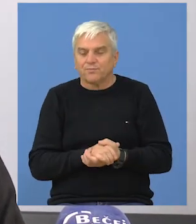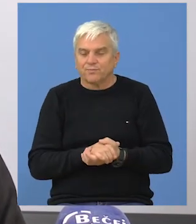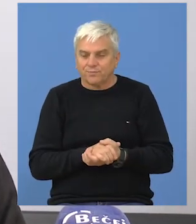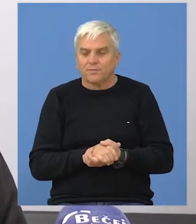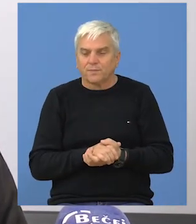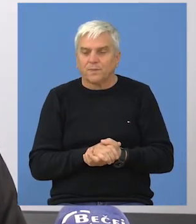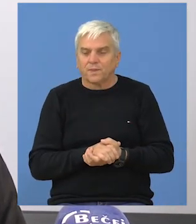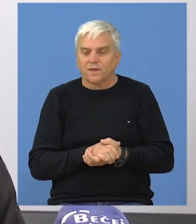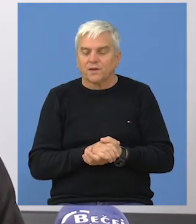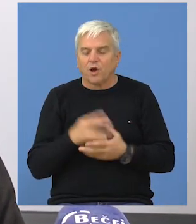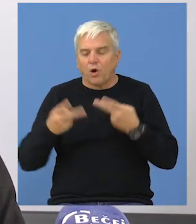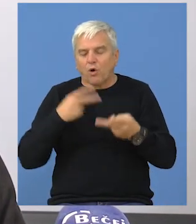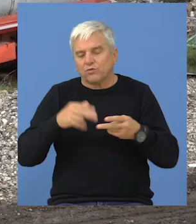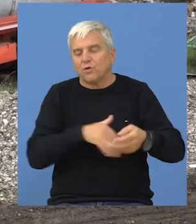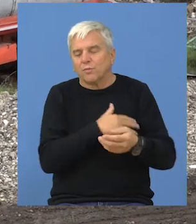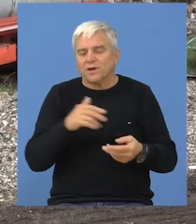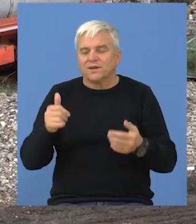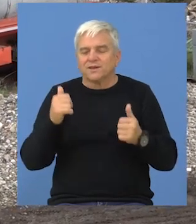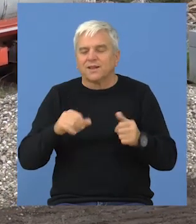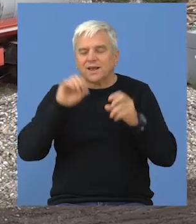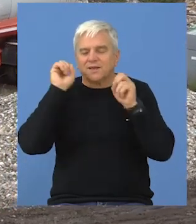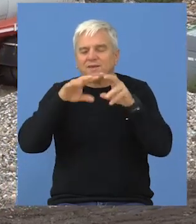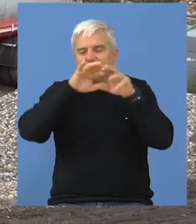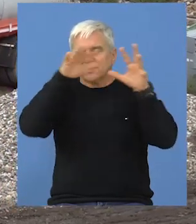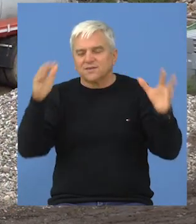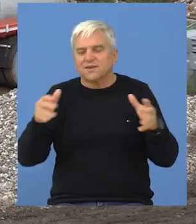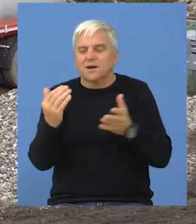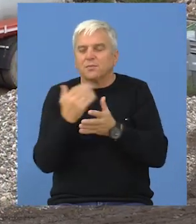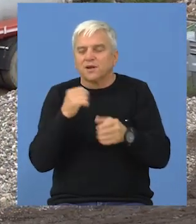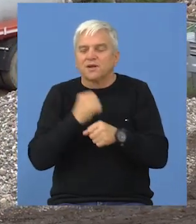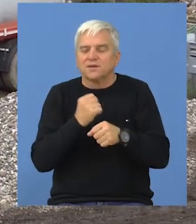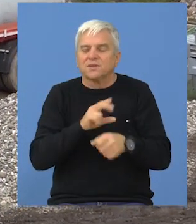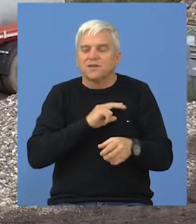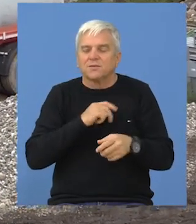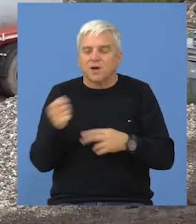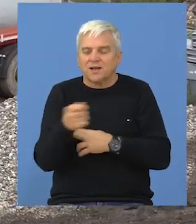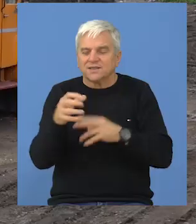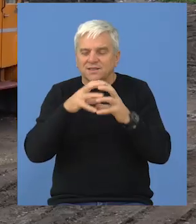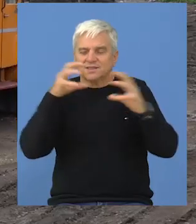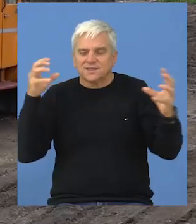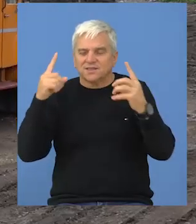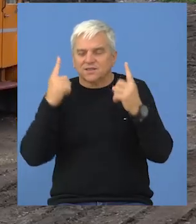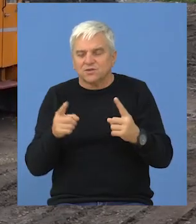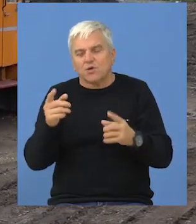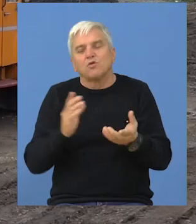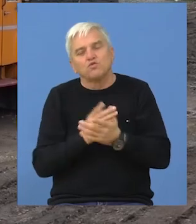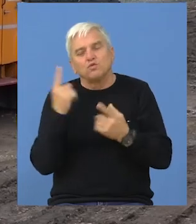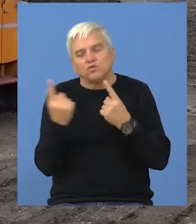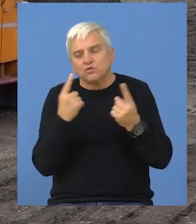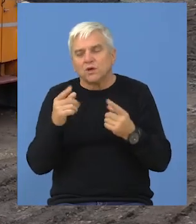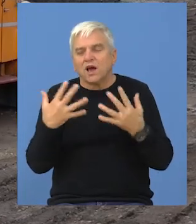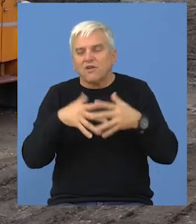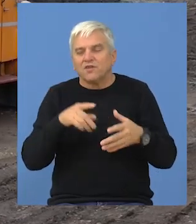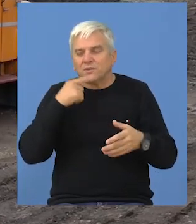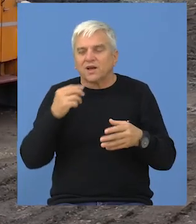kontrolo merenje. Na deponiji se i dalje u cilju prevencije nalazi kamion cisterna za gašenje požara,